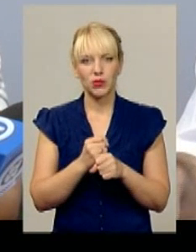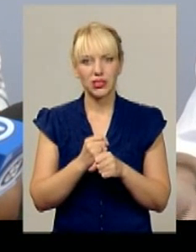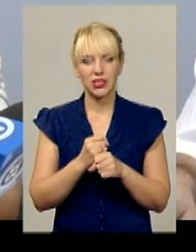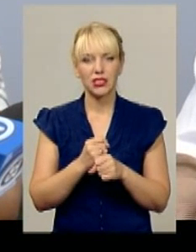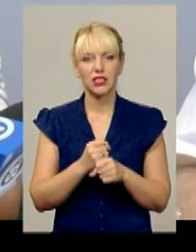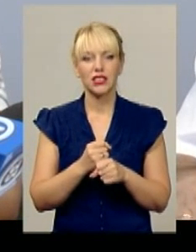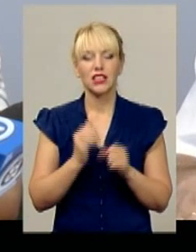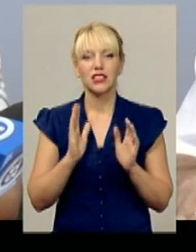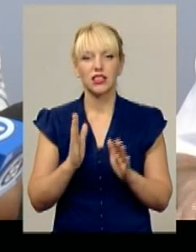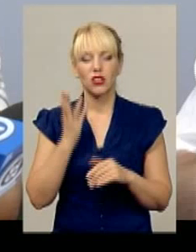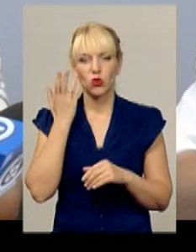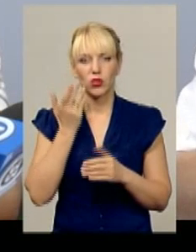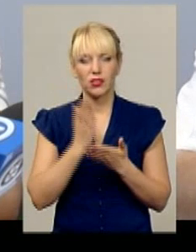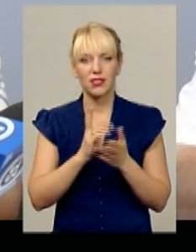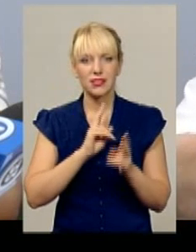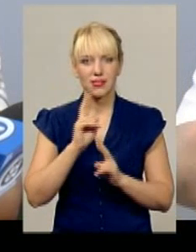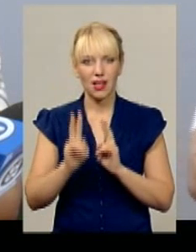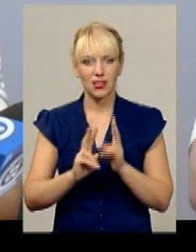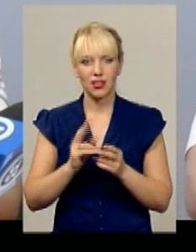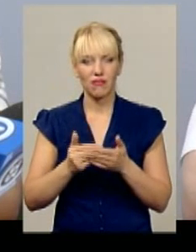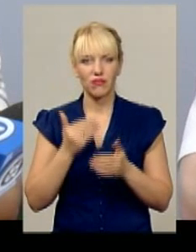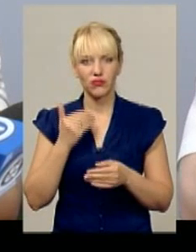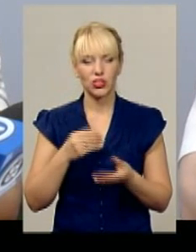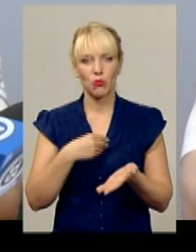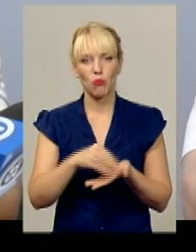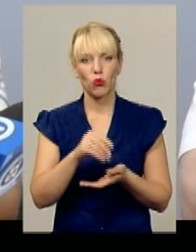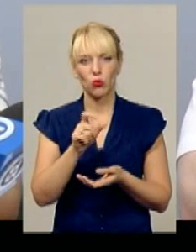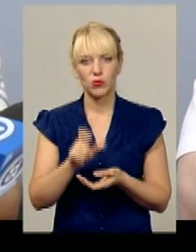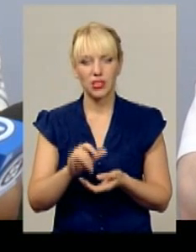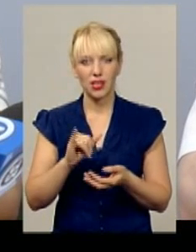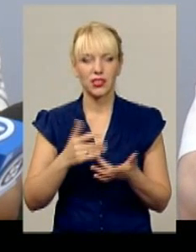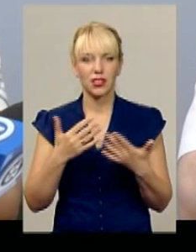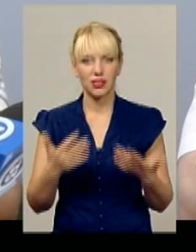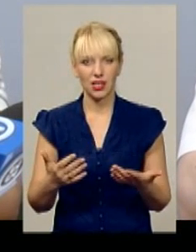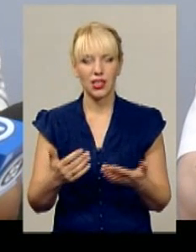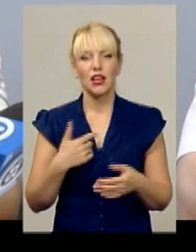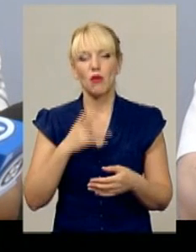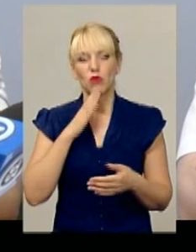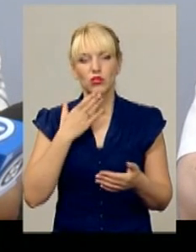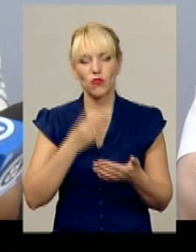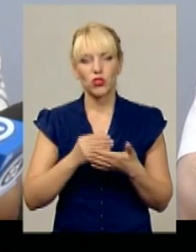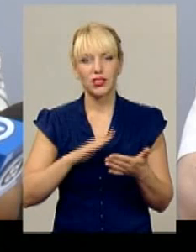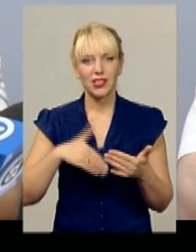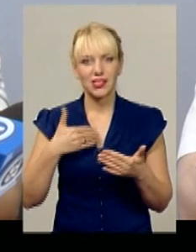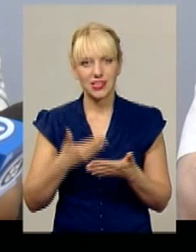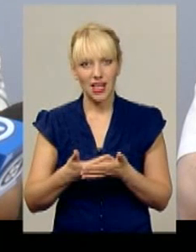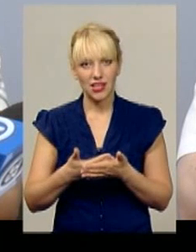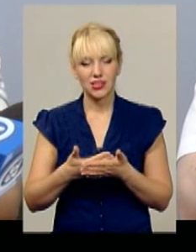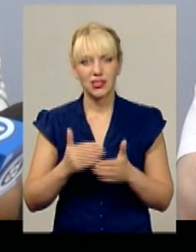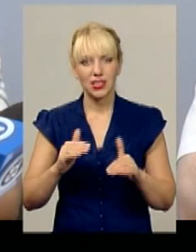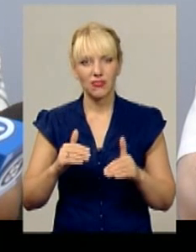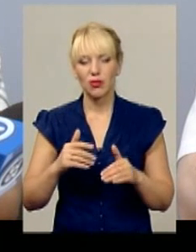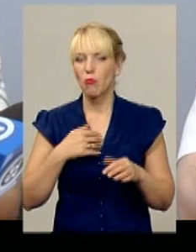є скарга від покупця і так далі. По своїй ініціативі сьогодні провести такі перевірки